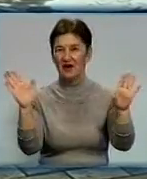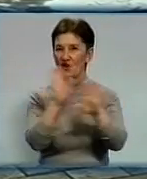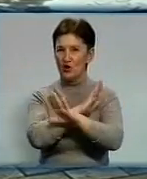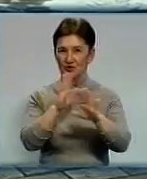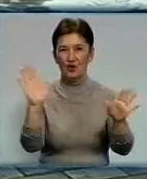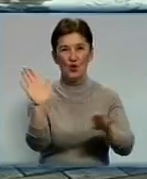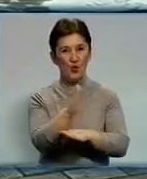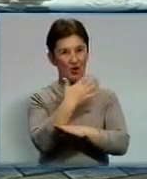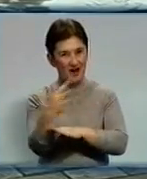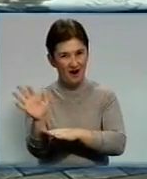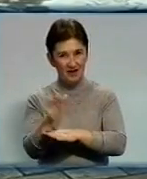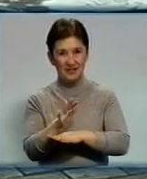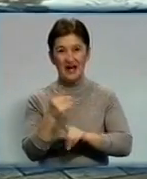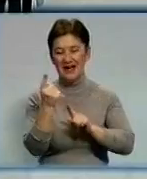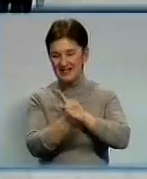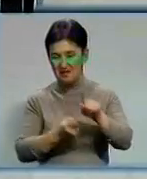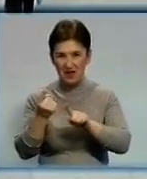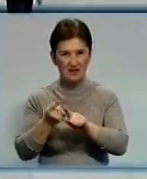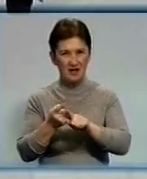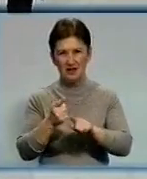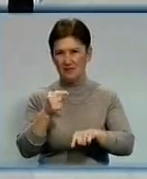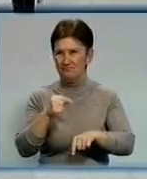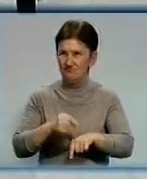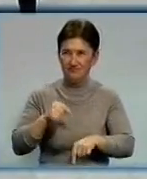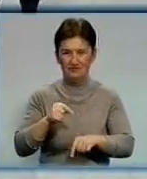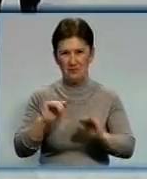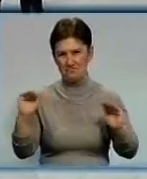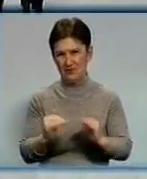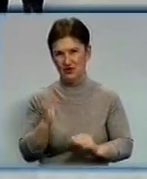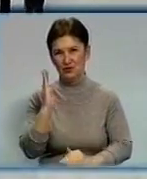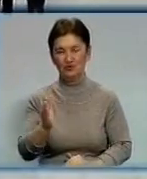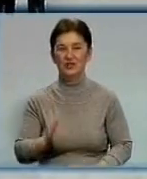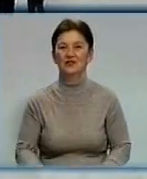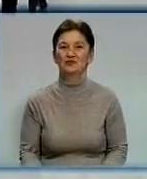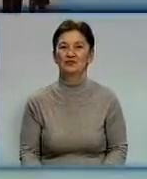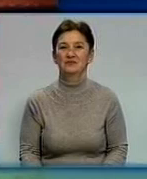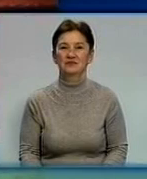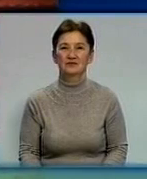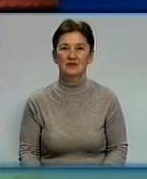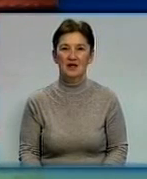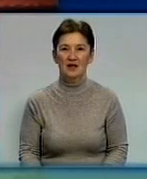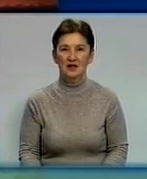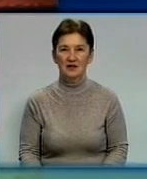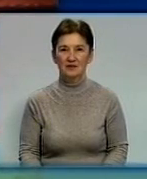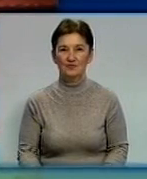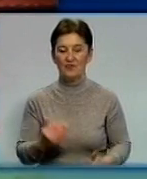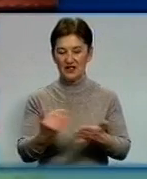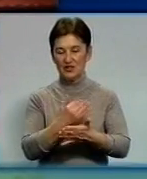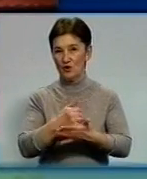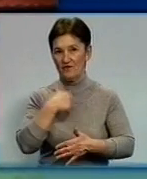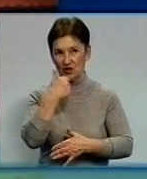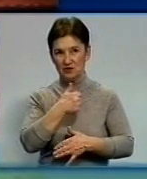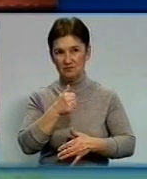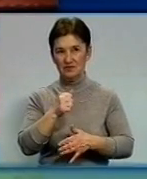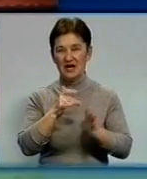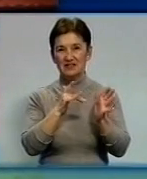зміна погоди для організму буде не такою помітною. Інна Промак, Ілля Зіленкін, день за днем. З новорічними святами та